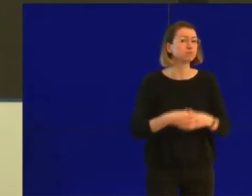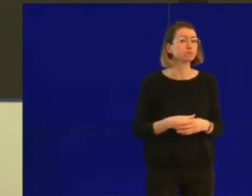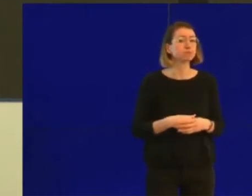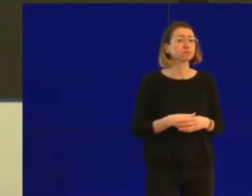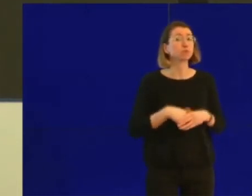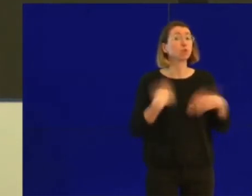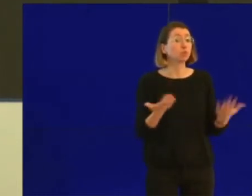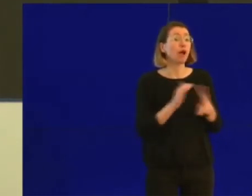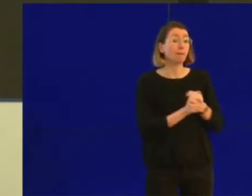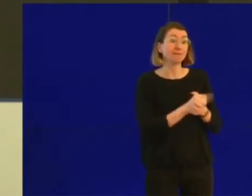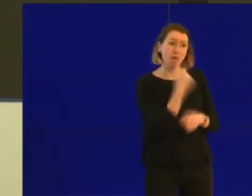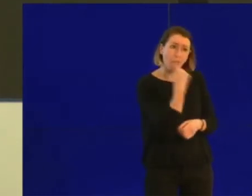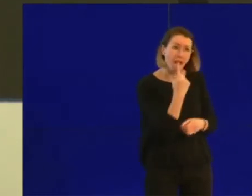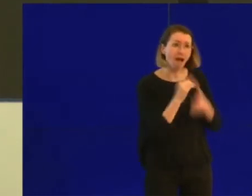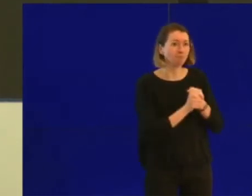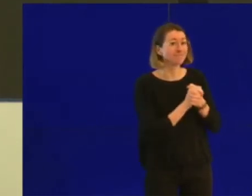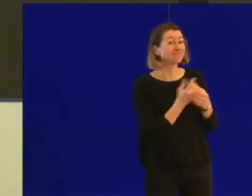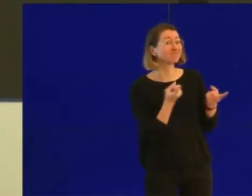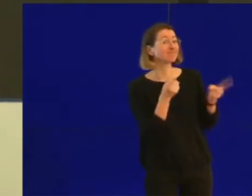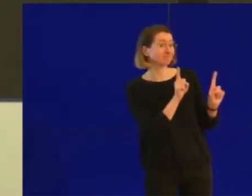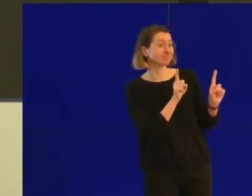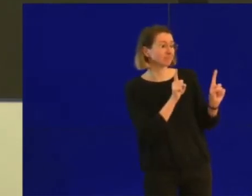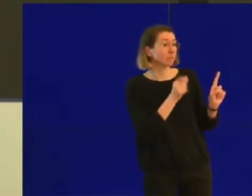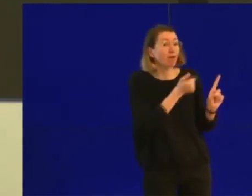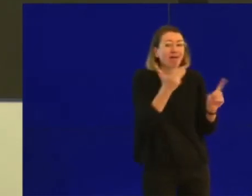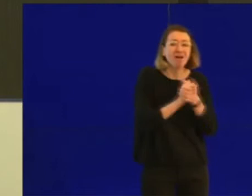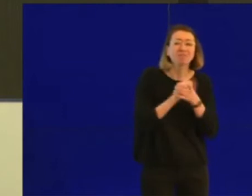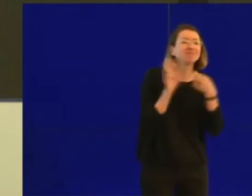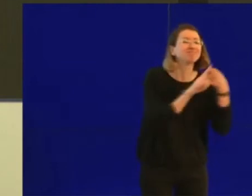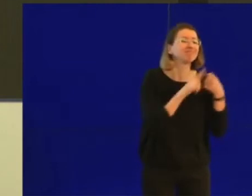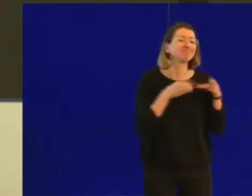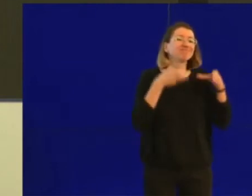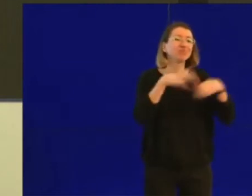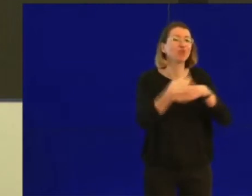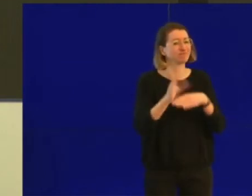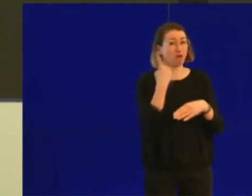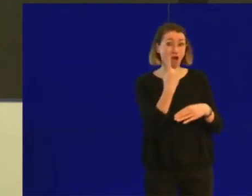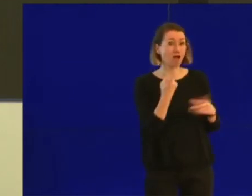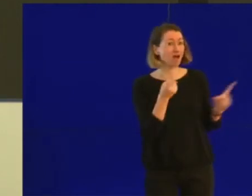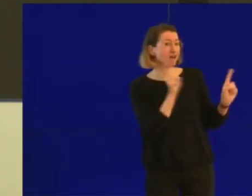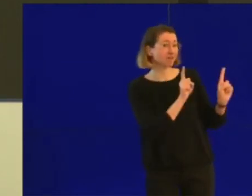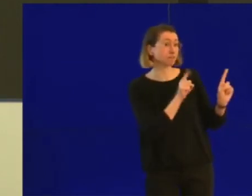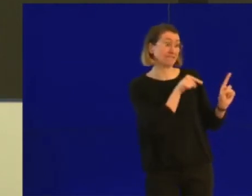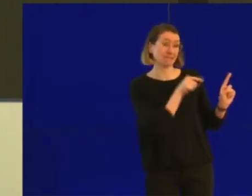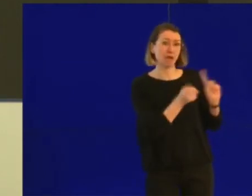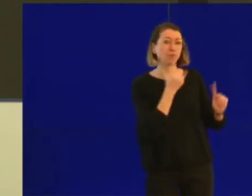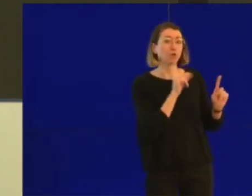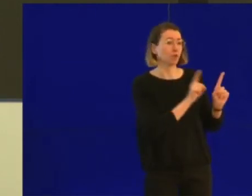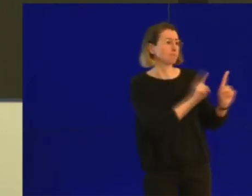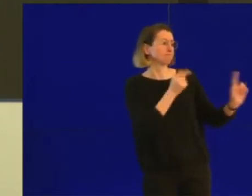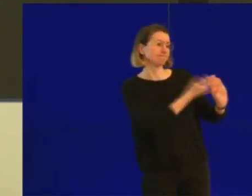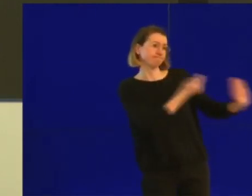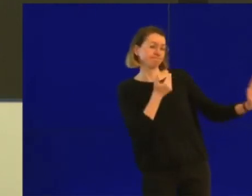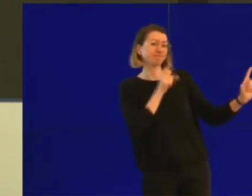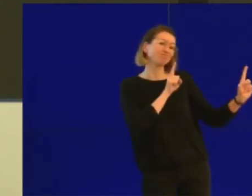mais alors on demande que ce soit qu'un ami, et essayez quand même de faire attention en termes de distance sociale, si en vous provenant dans les bois par exemple, vous croisez d'autres personnes.